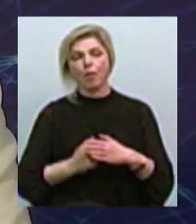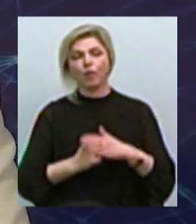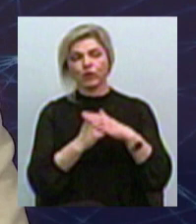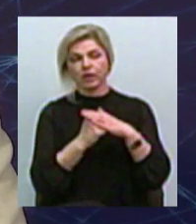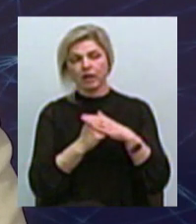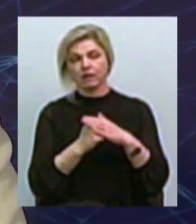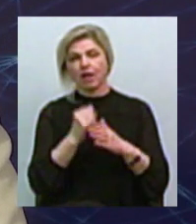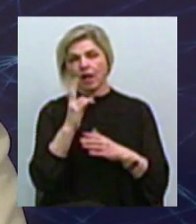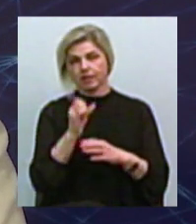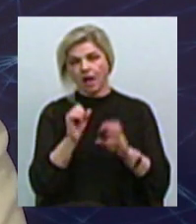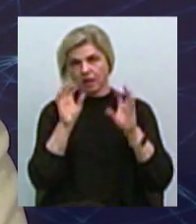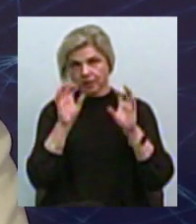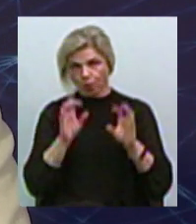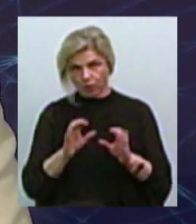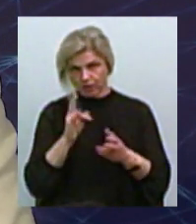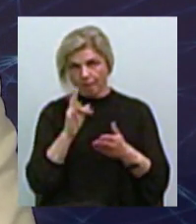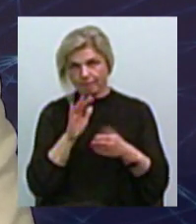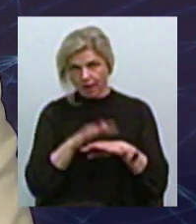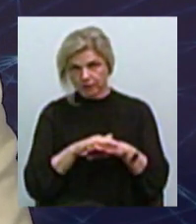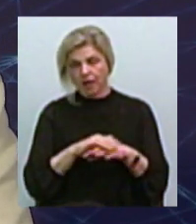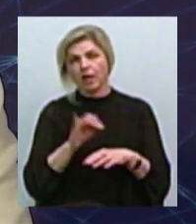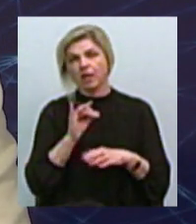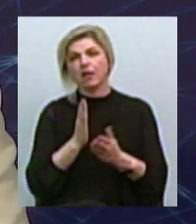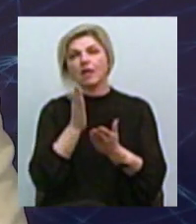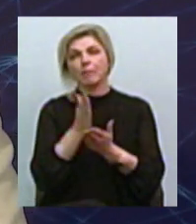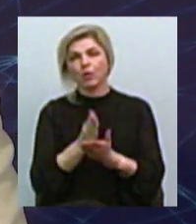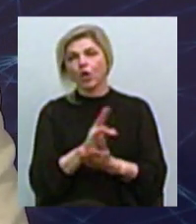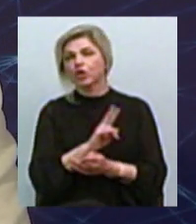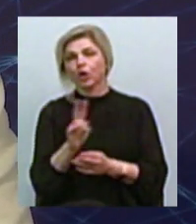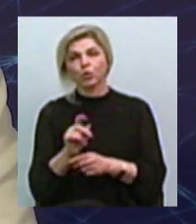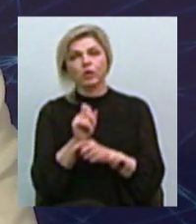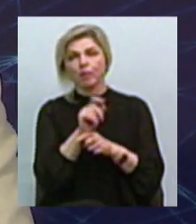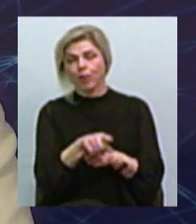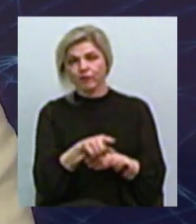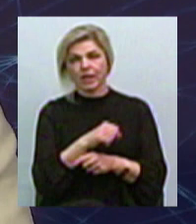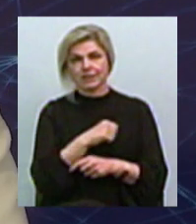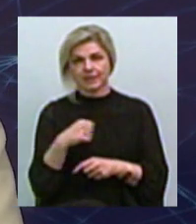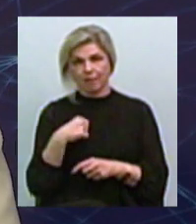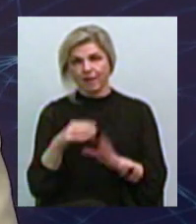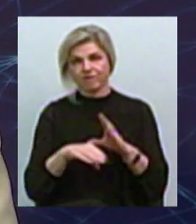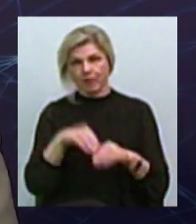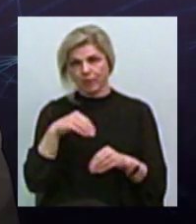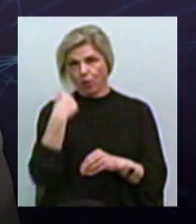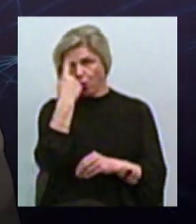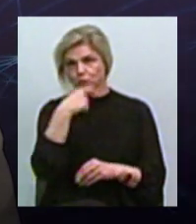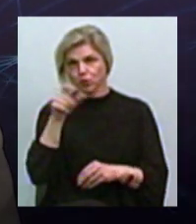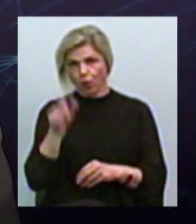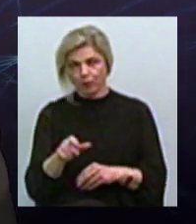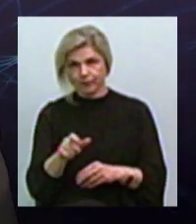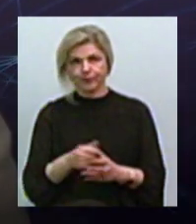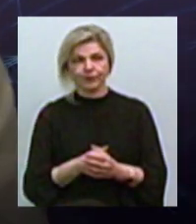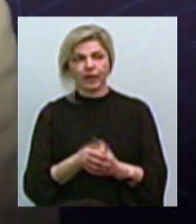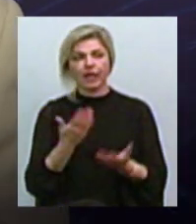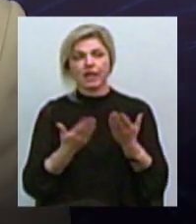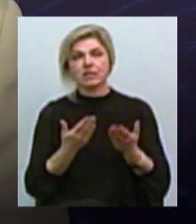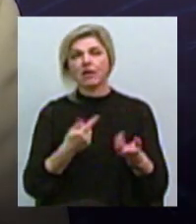дуже велика кількість пунктів, між тим напряму ніхто не вповноважував самостійно обирати особу щонайменше Якщо